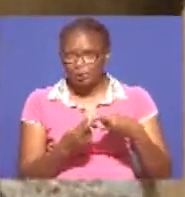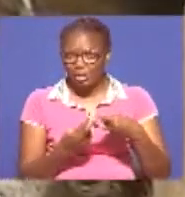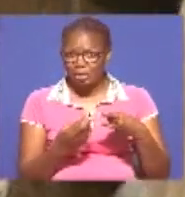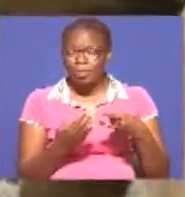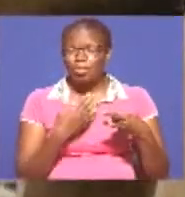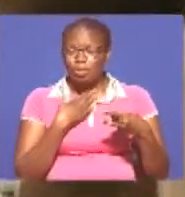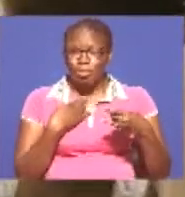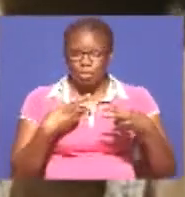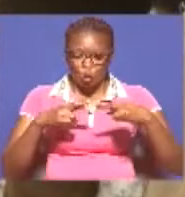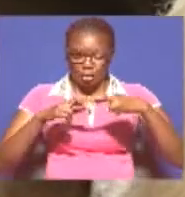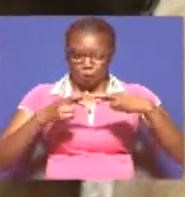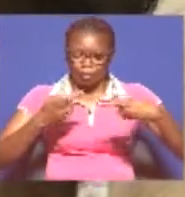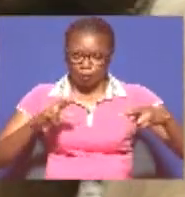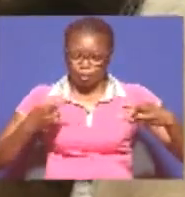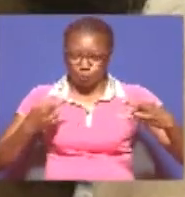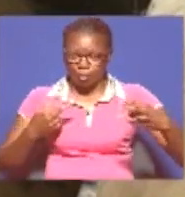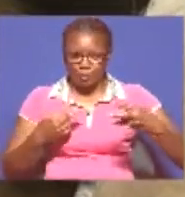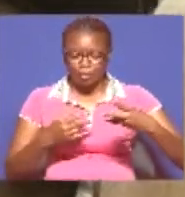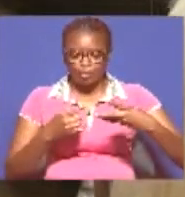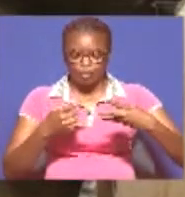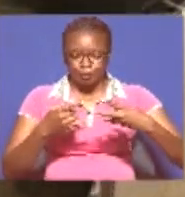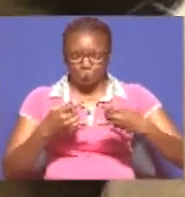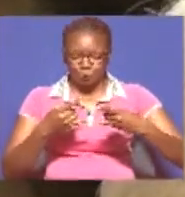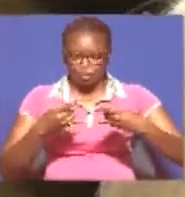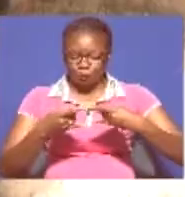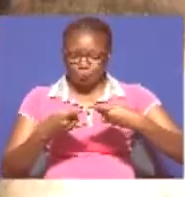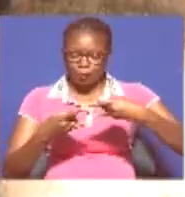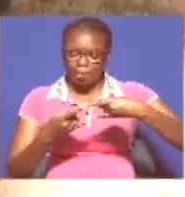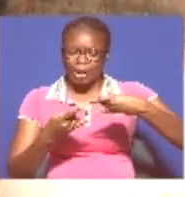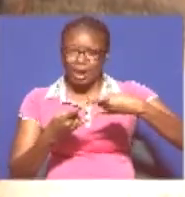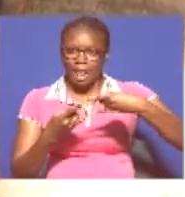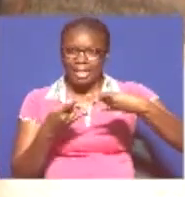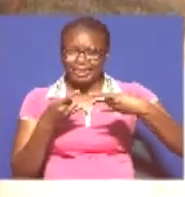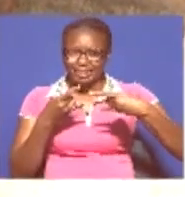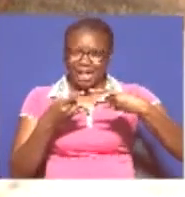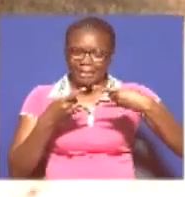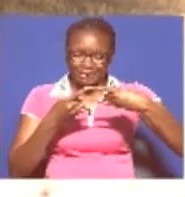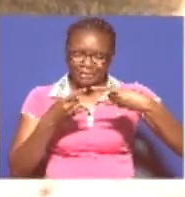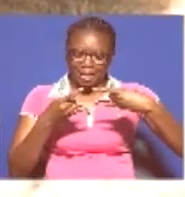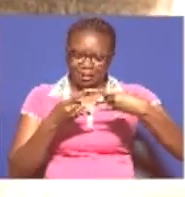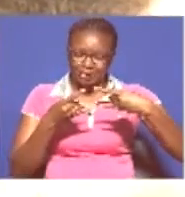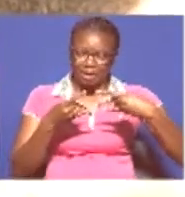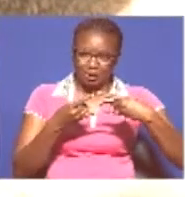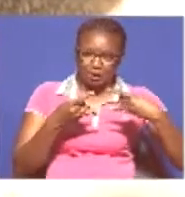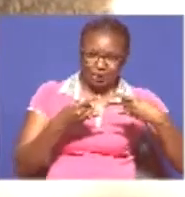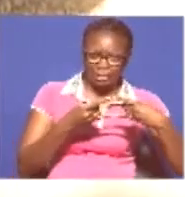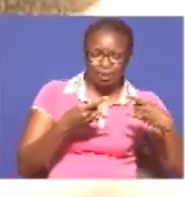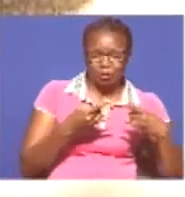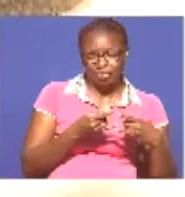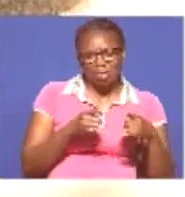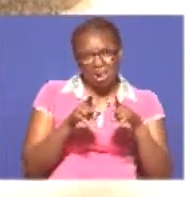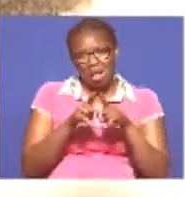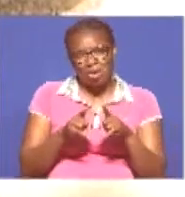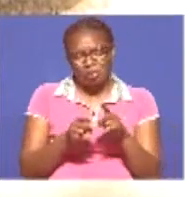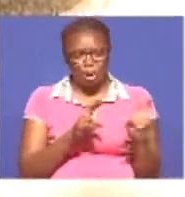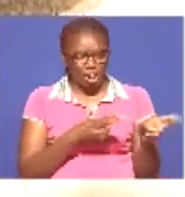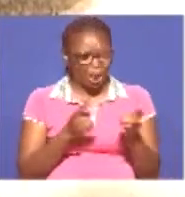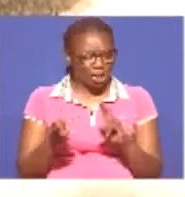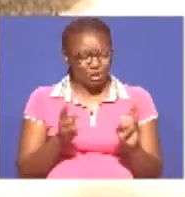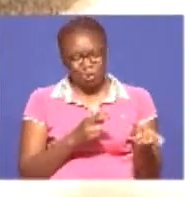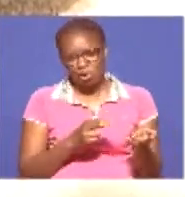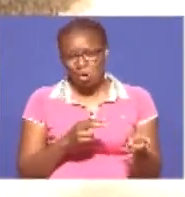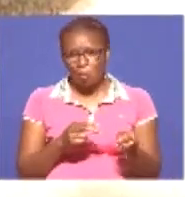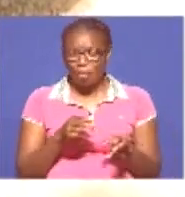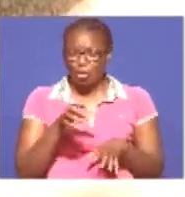anahitaji nyororo kui brand Tena kawaida ni kawaida wanyama kama ngurue Na pia kuku kucheza na